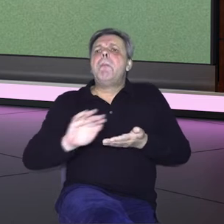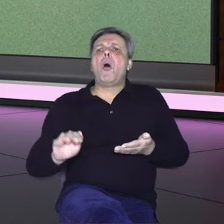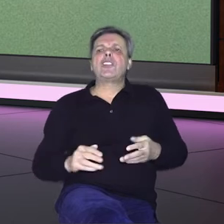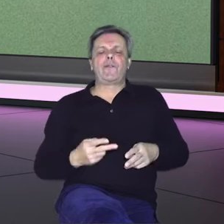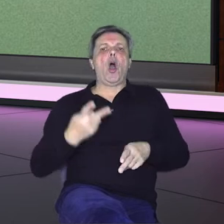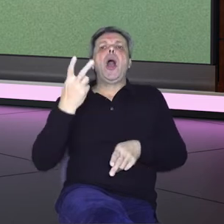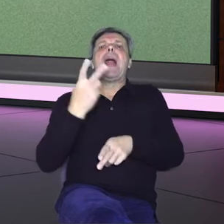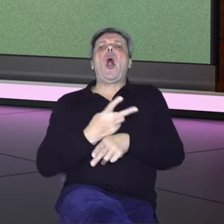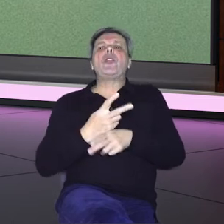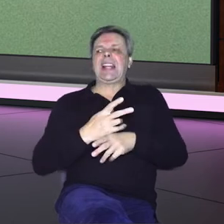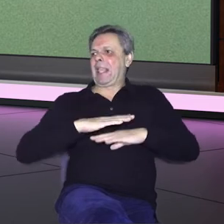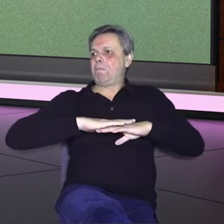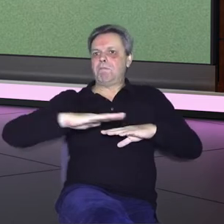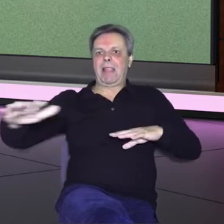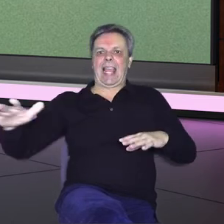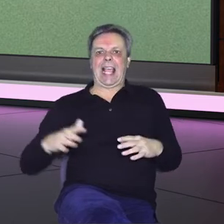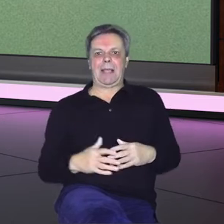na hotelskim terasama.